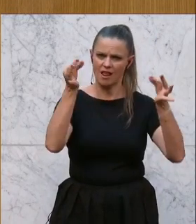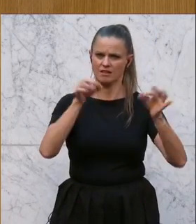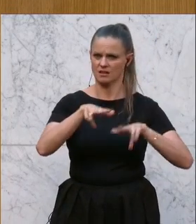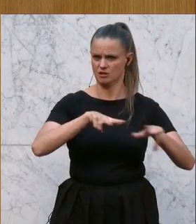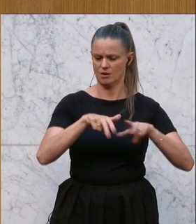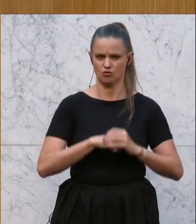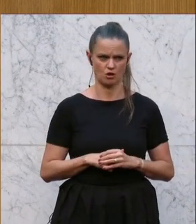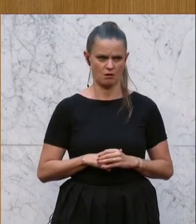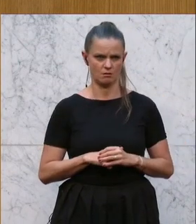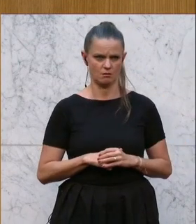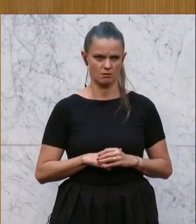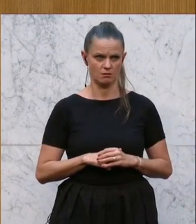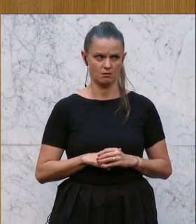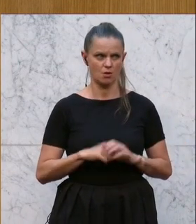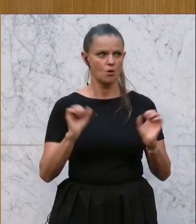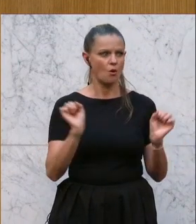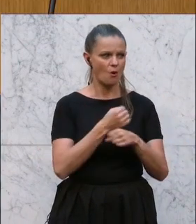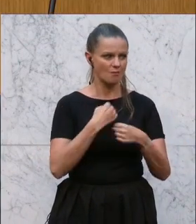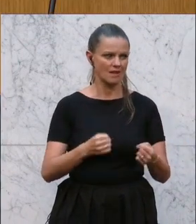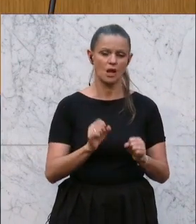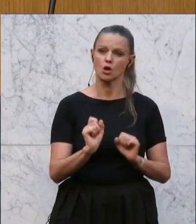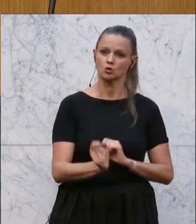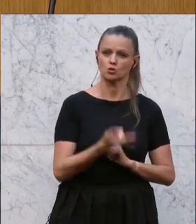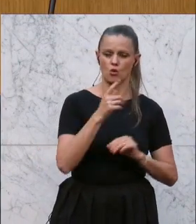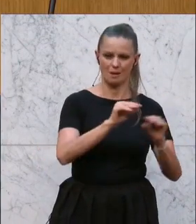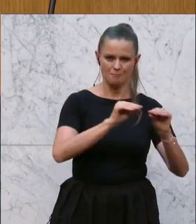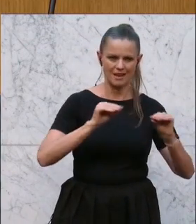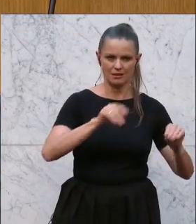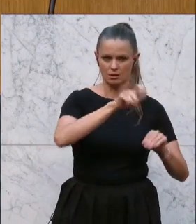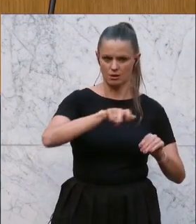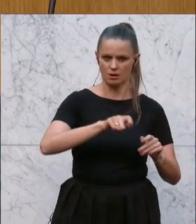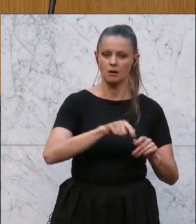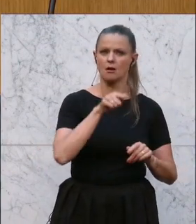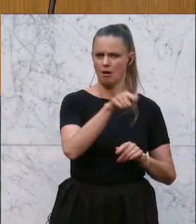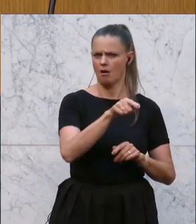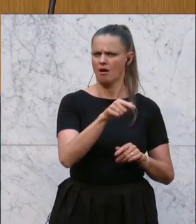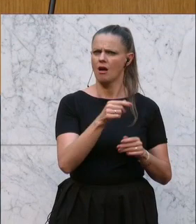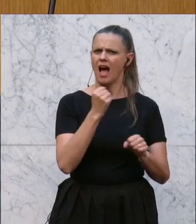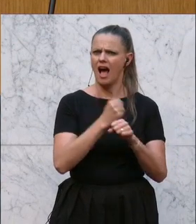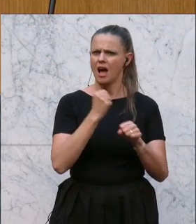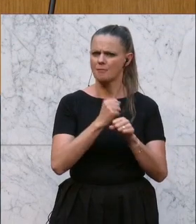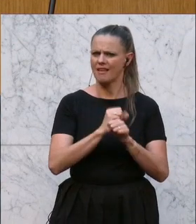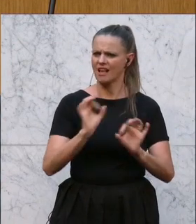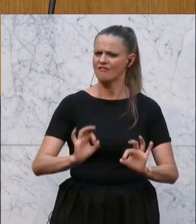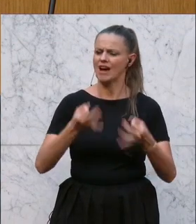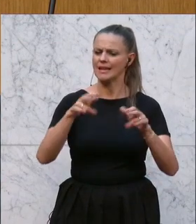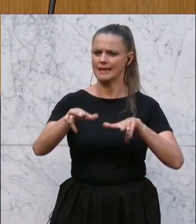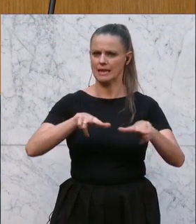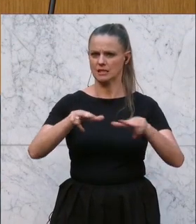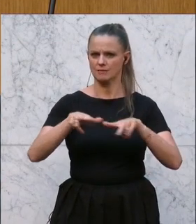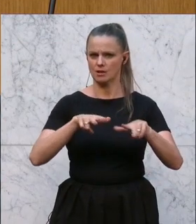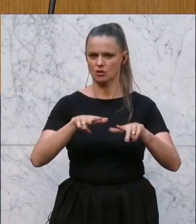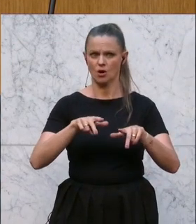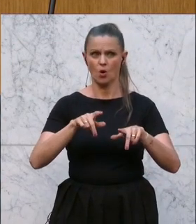nicht sein, Herr Bundesminister, dass hier ausgebildete Sonderpädagogen als Qualitätsmanager eingesetzt werden und dann zuständig sind für